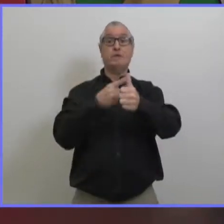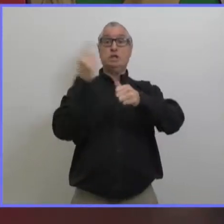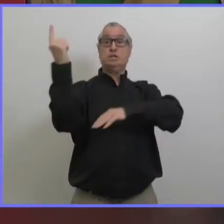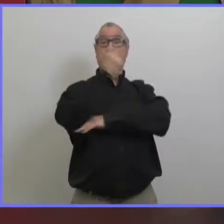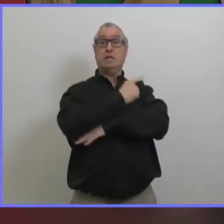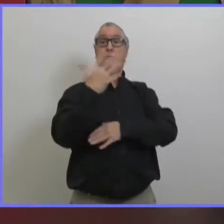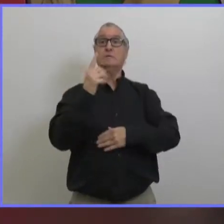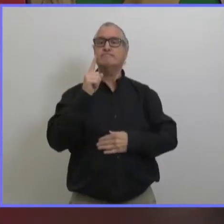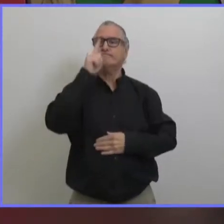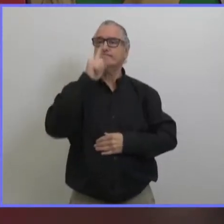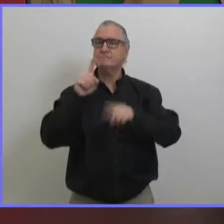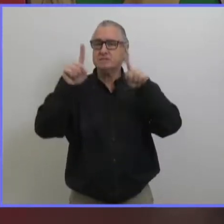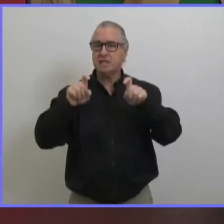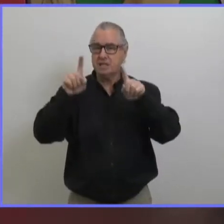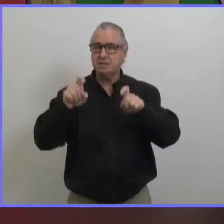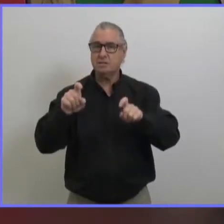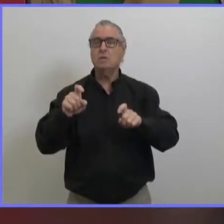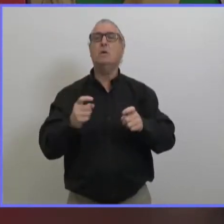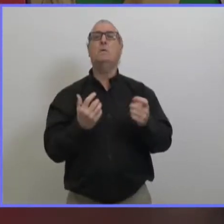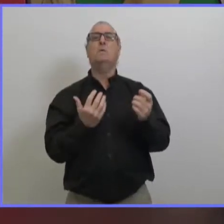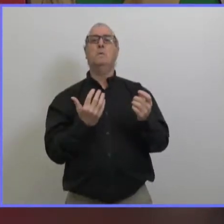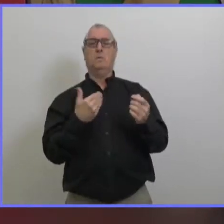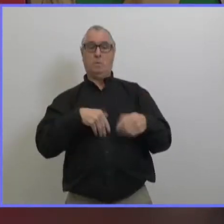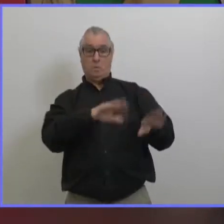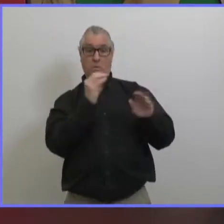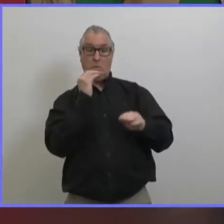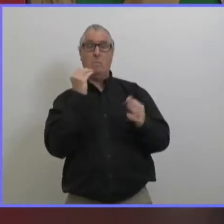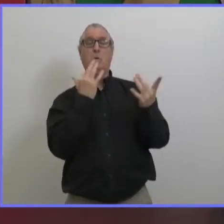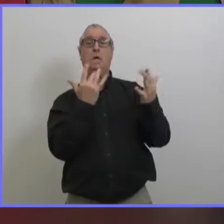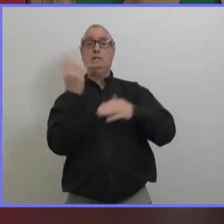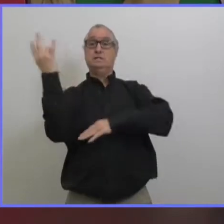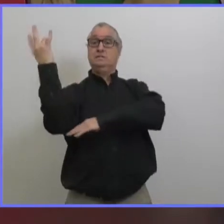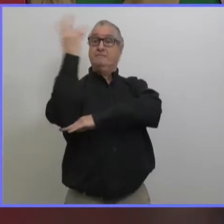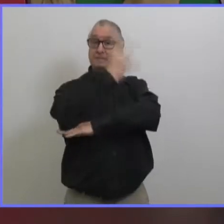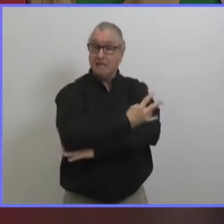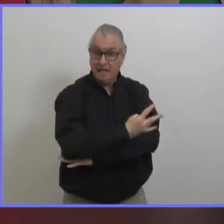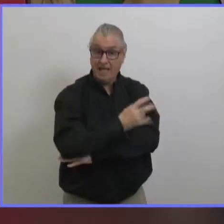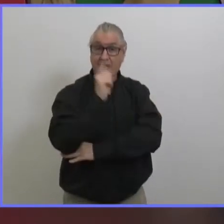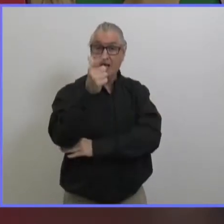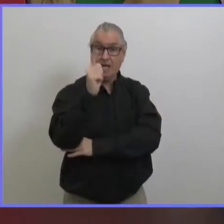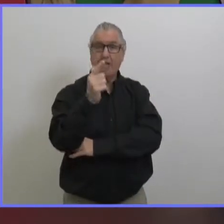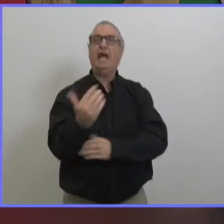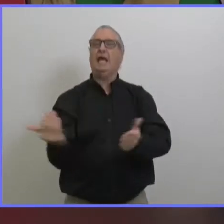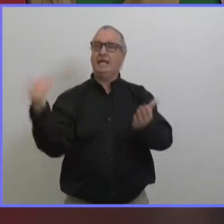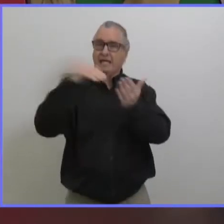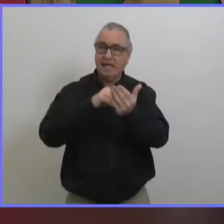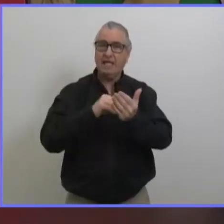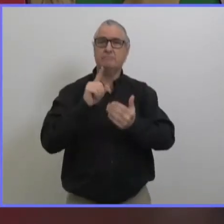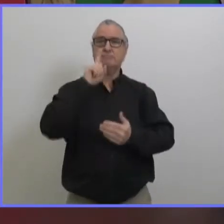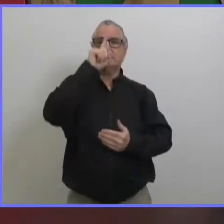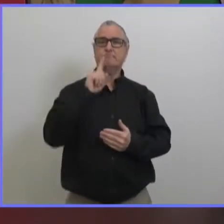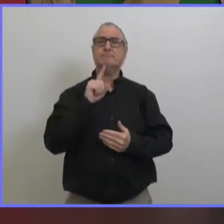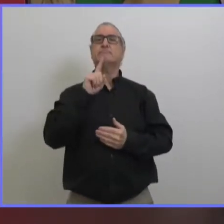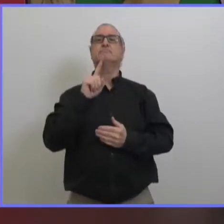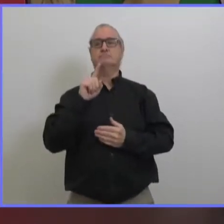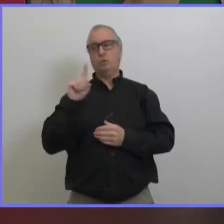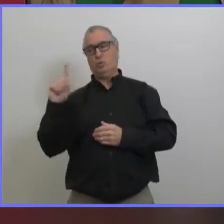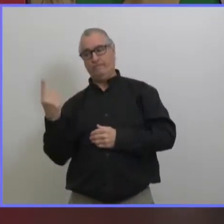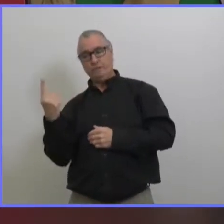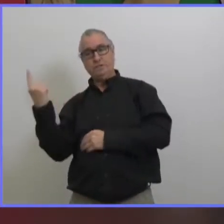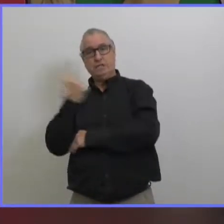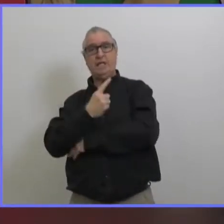et c'est avec ce genre de choses que l'on va vraiment réduire la transmission de ces variants préoccupant dont vous pouvez voir que dans ce cas ci